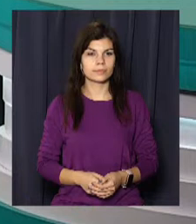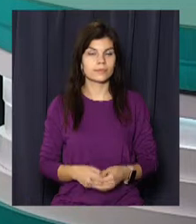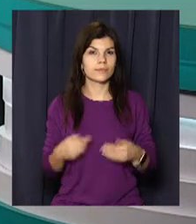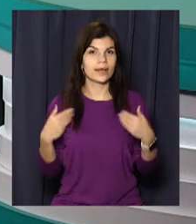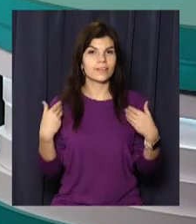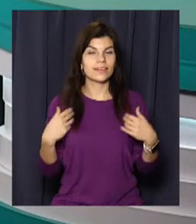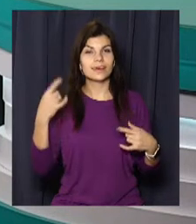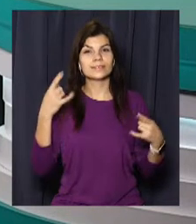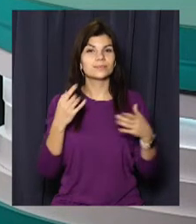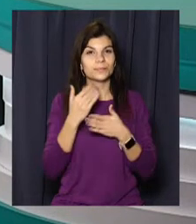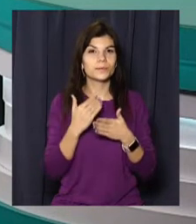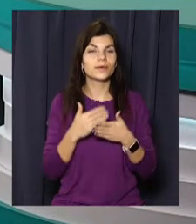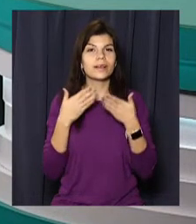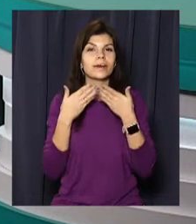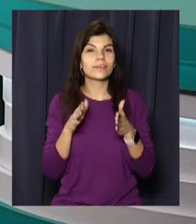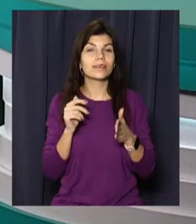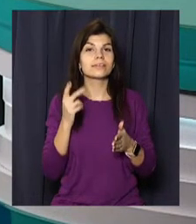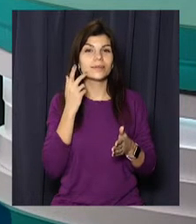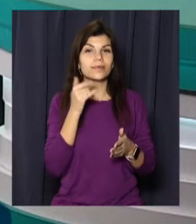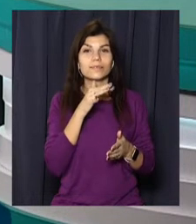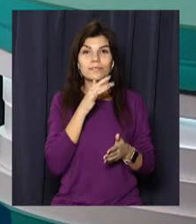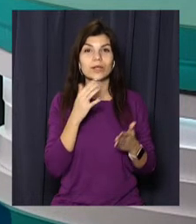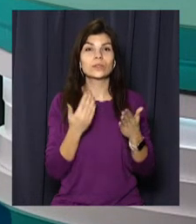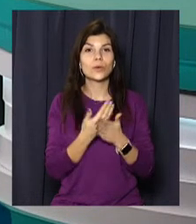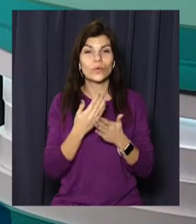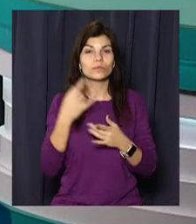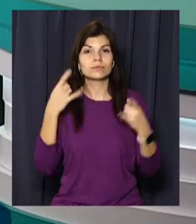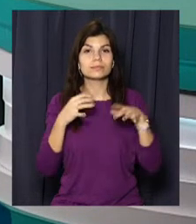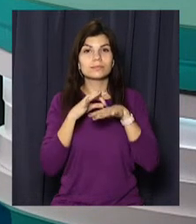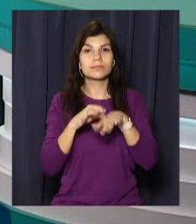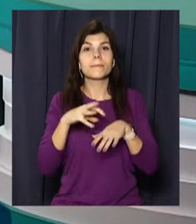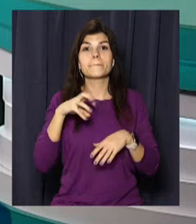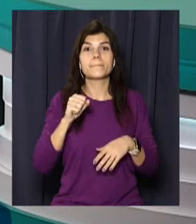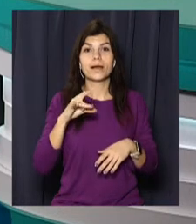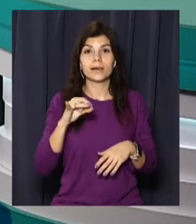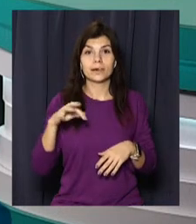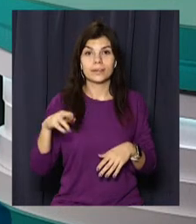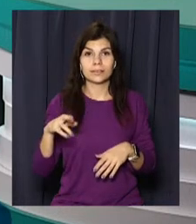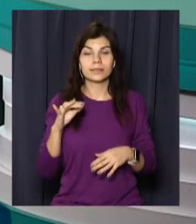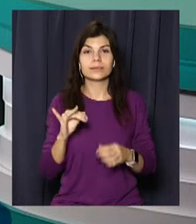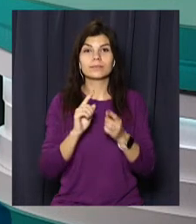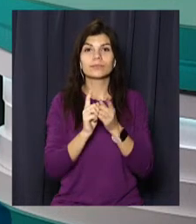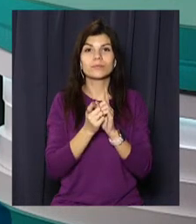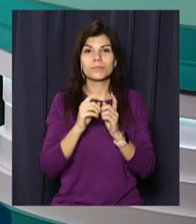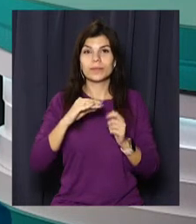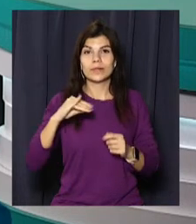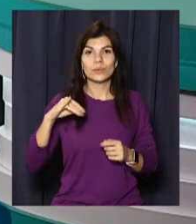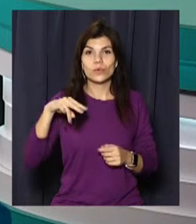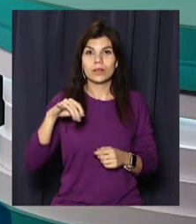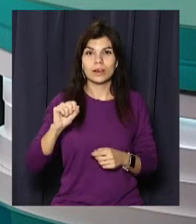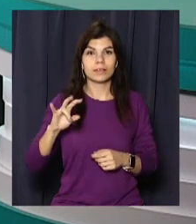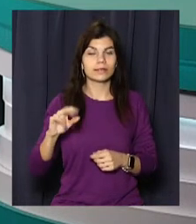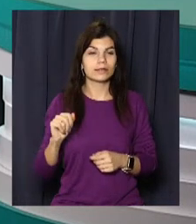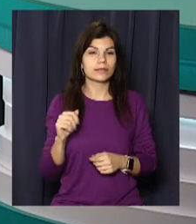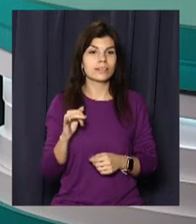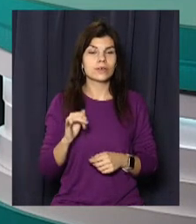Вітаю з вами телеканал «Відкритий». Як завжди оціпері новини. У студії для вас працюють Марія Требушенко та сурдоперекладачка Юліана